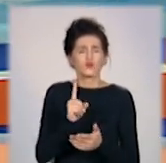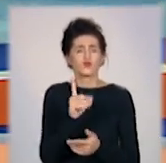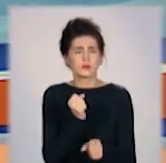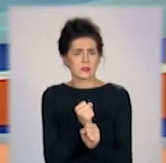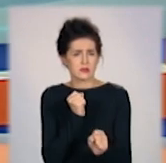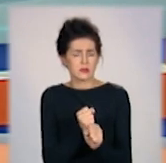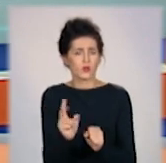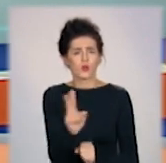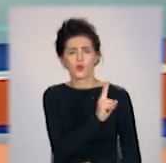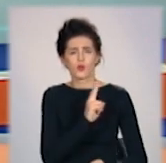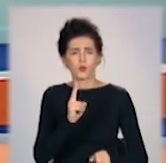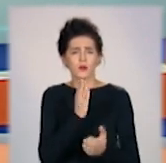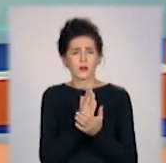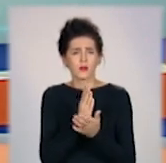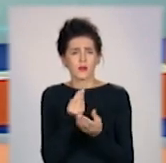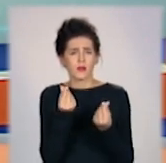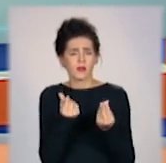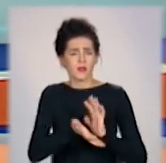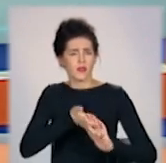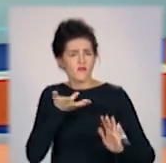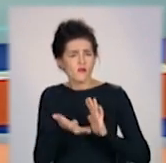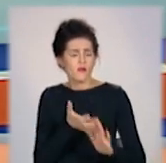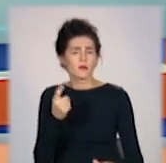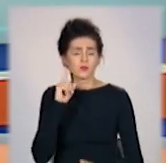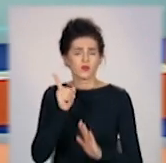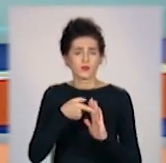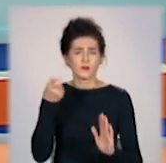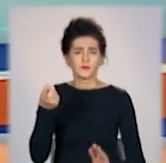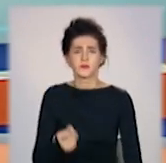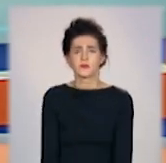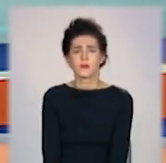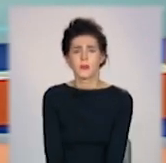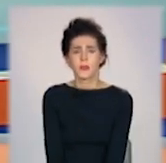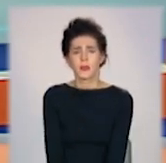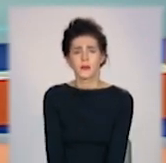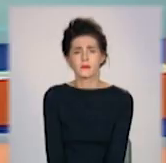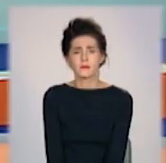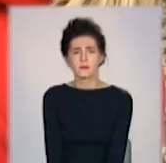тим, у кого грошей на це немає, дізнавалася Валентина Чурікова.